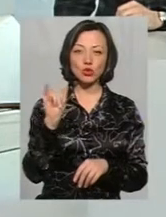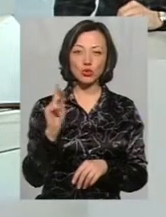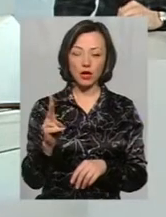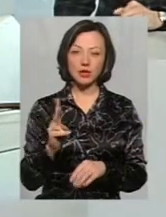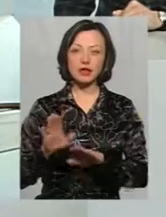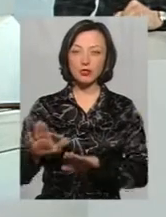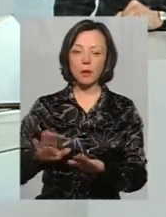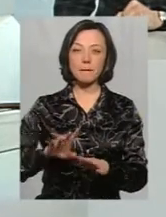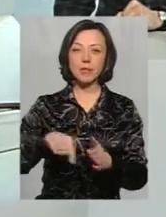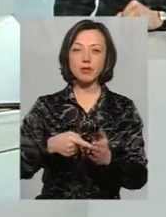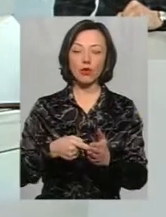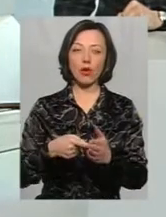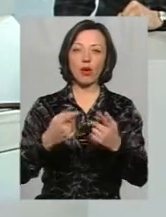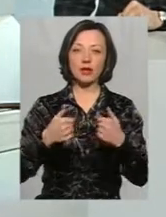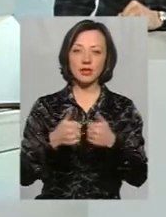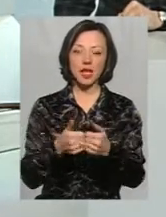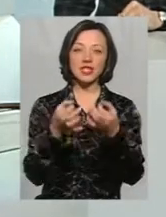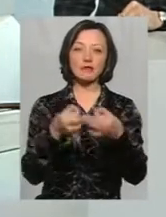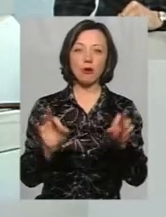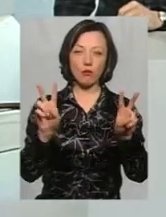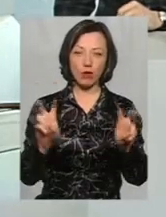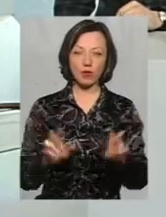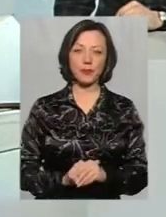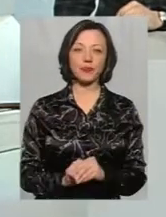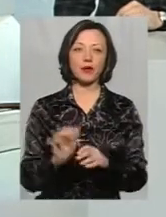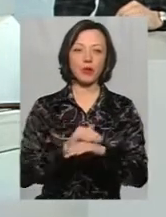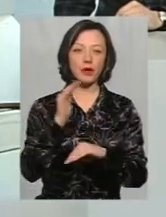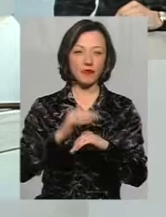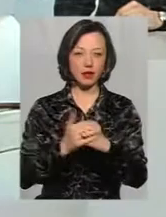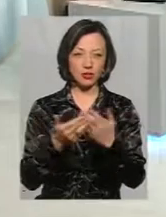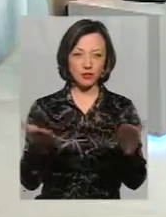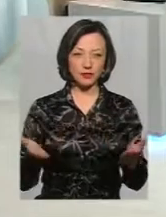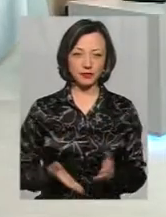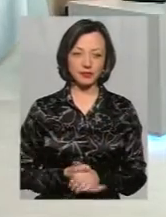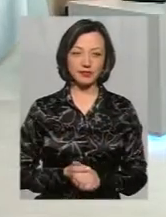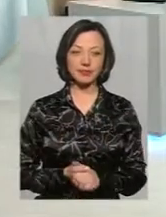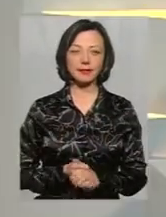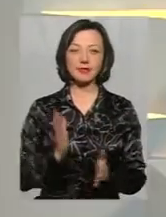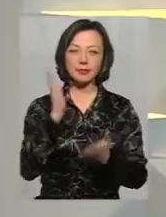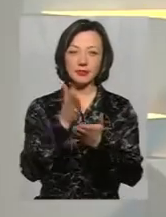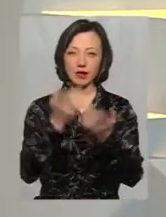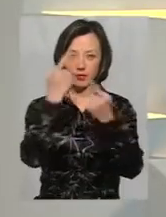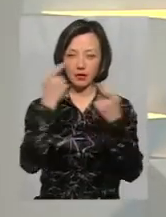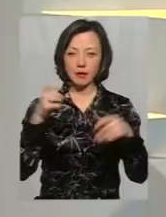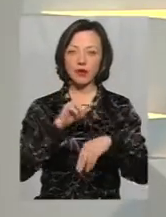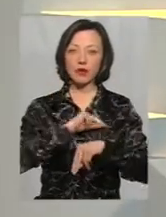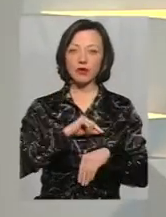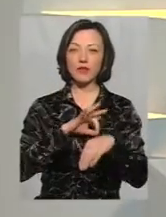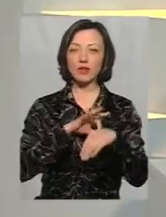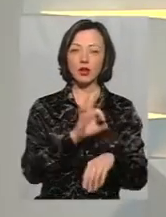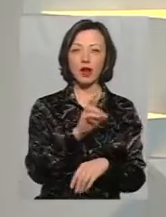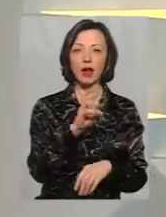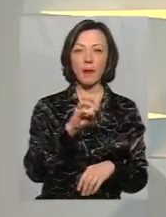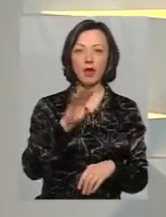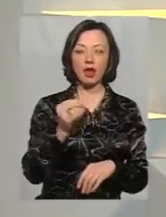міської організації Всеукраїнського об'єднання «Свобода». Усім добрий вечір. У прямому ефірі для вас працюють Олена Кеміняш,